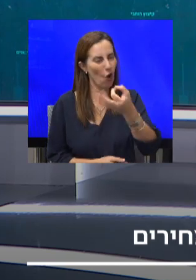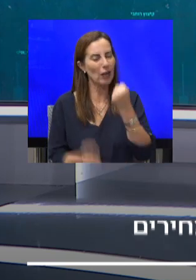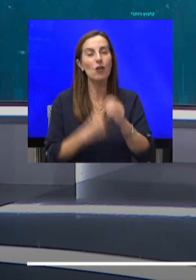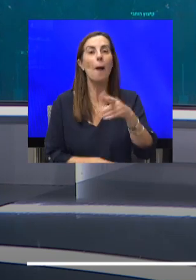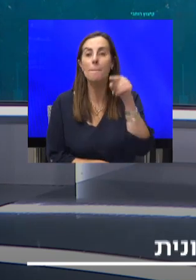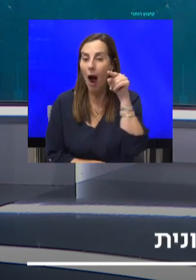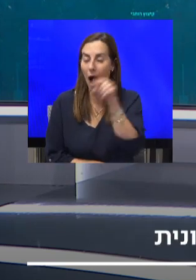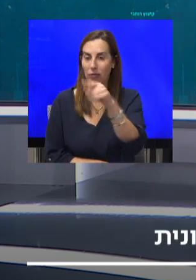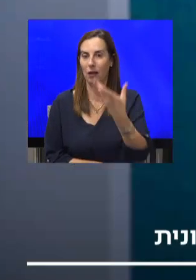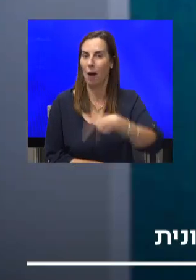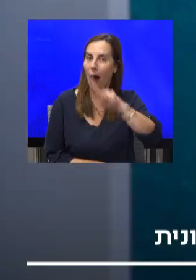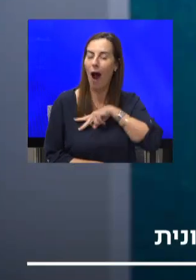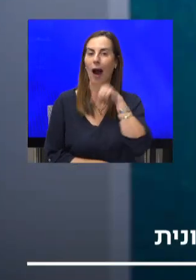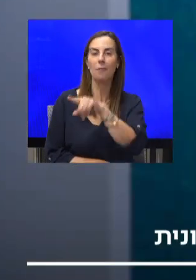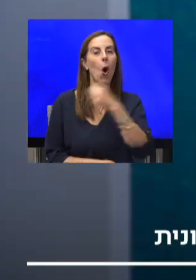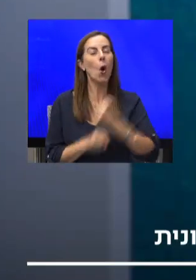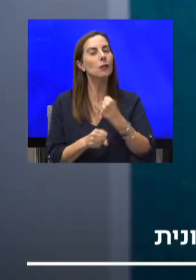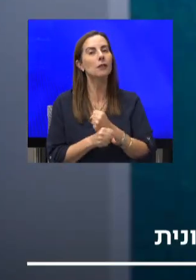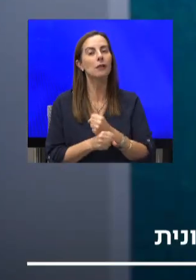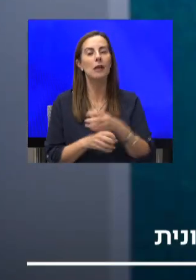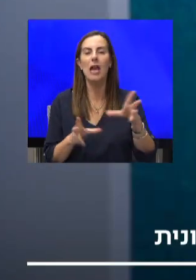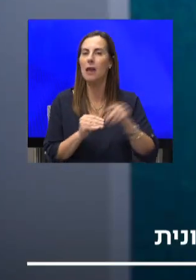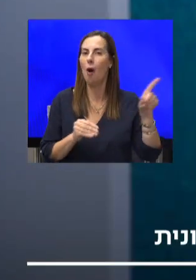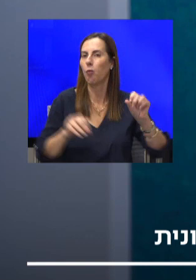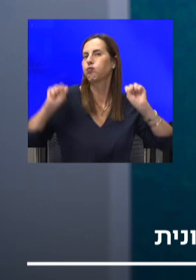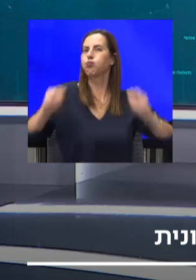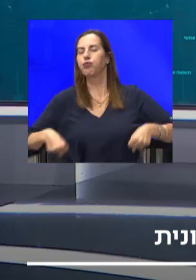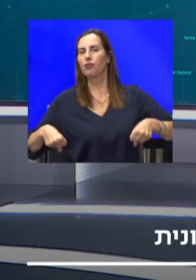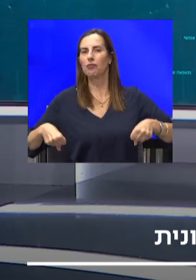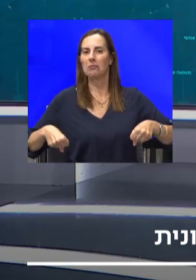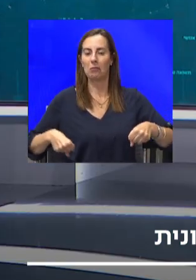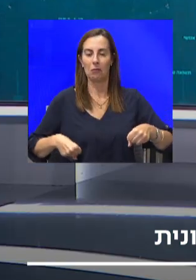אנרגיה עושים אל מול הבריונות הזאת שהחברה הזאת מפגינה ביומה הראשון בישראל?